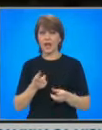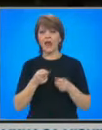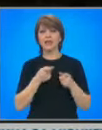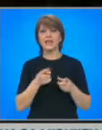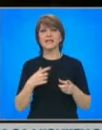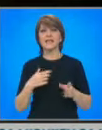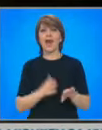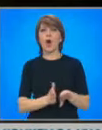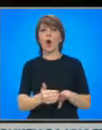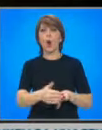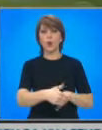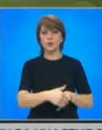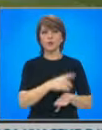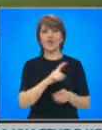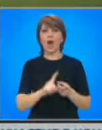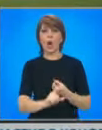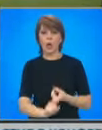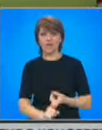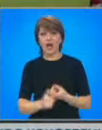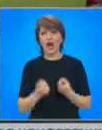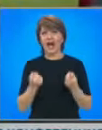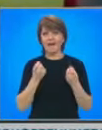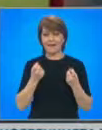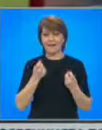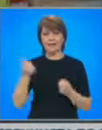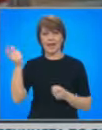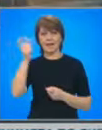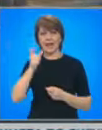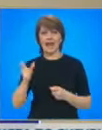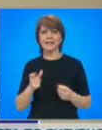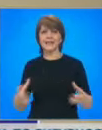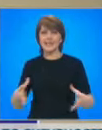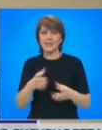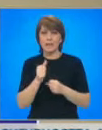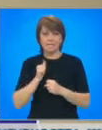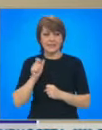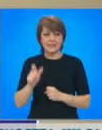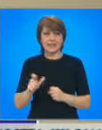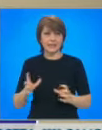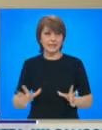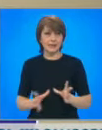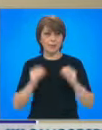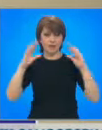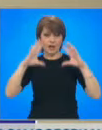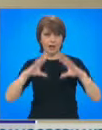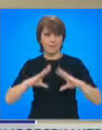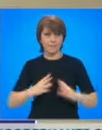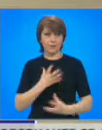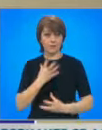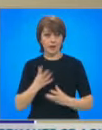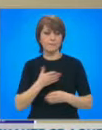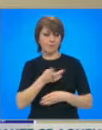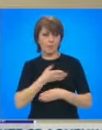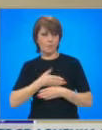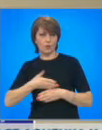остров Корфу. Гръцки и италиянски спасители започнали да гъсят пожара. Спасителните операции продължават. В